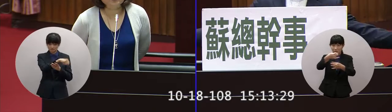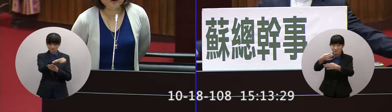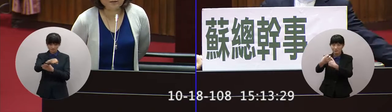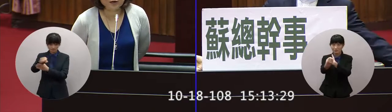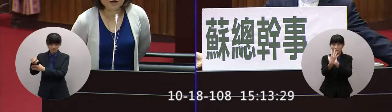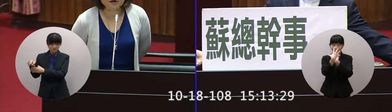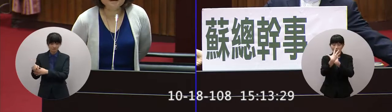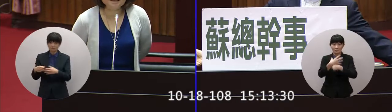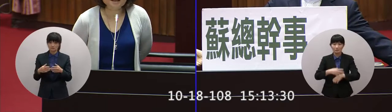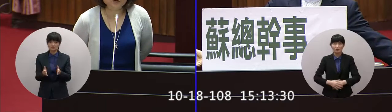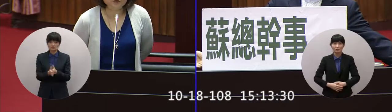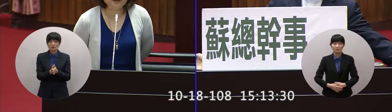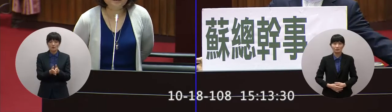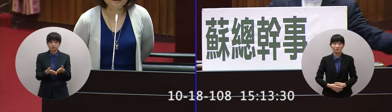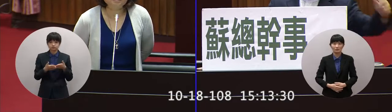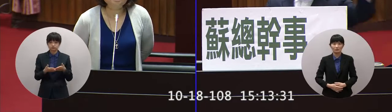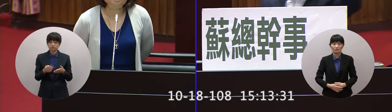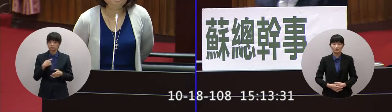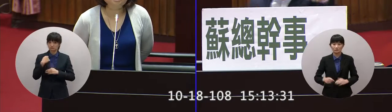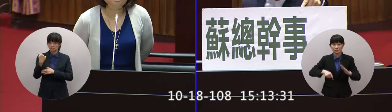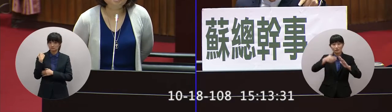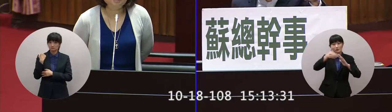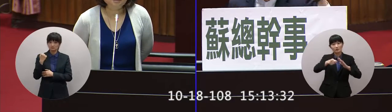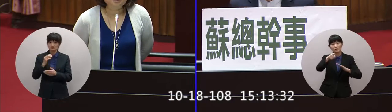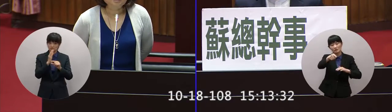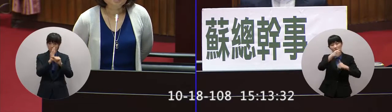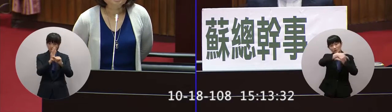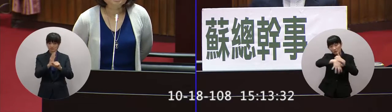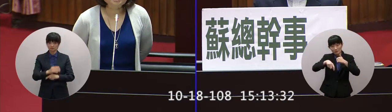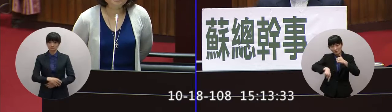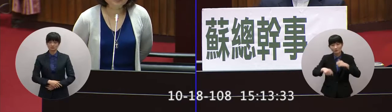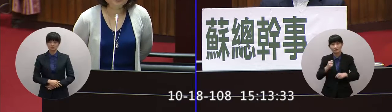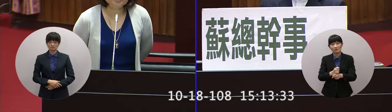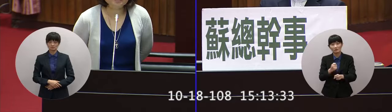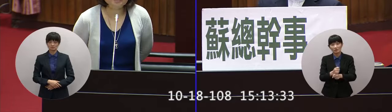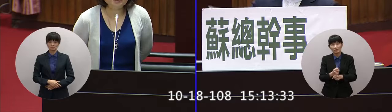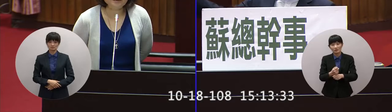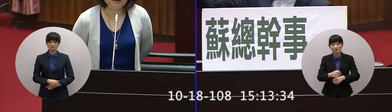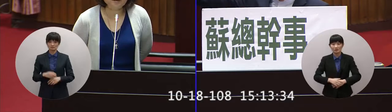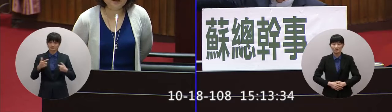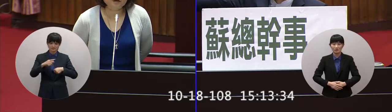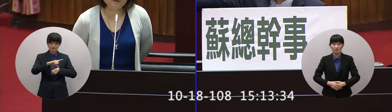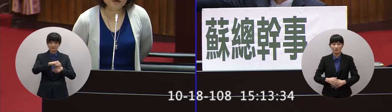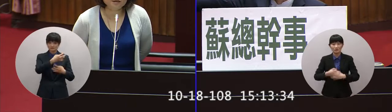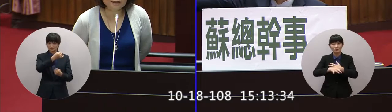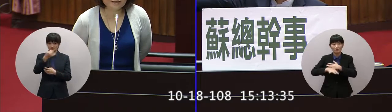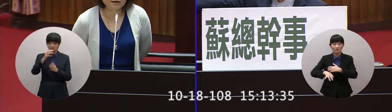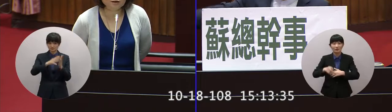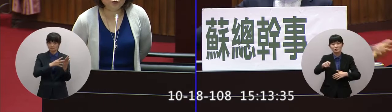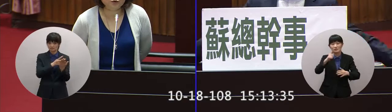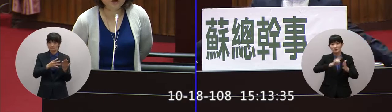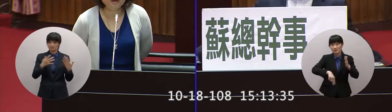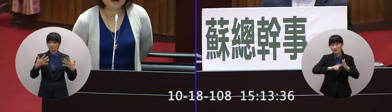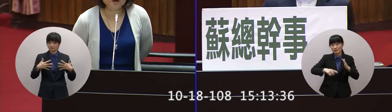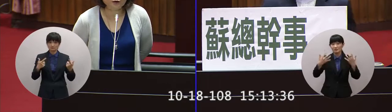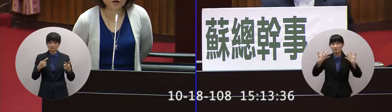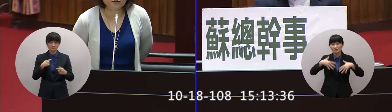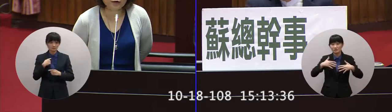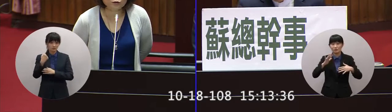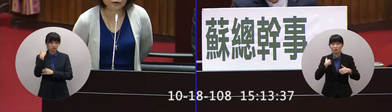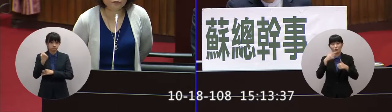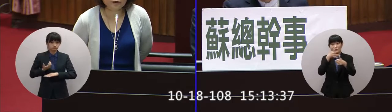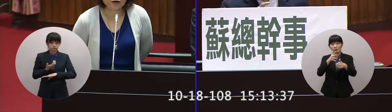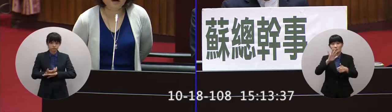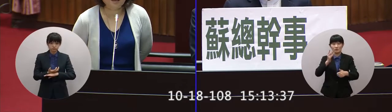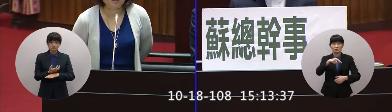跟委員報告這個努力這個不是時間表的問題我們要盡量的努力能夠